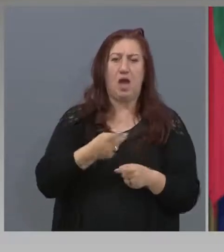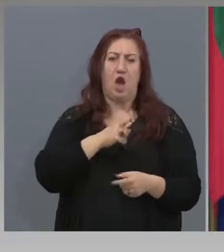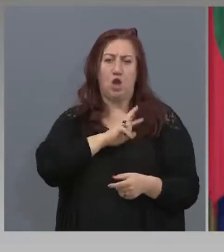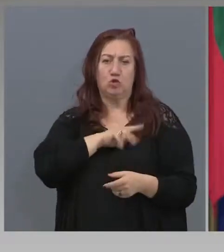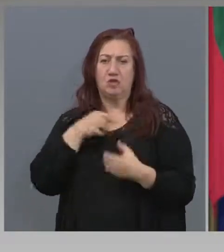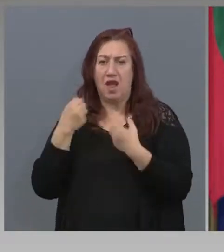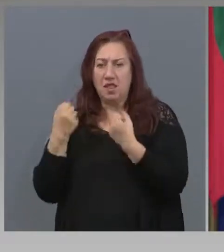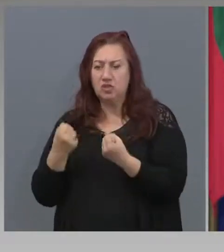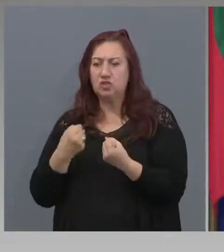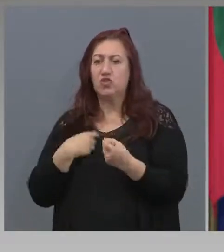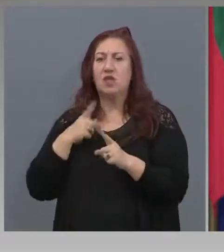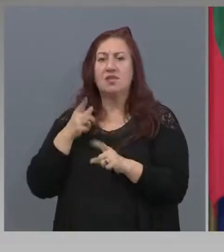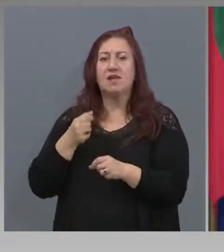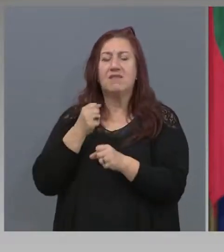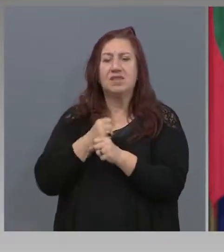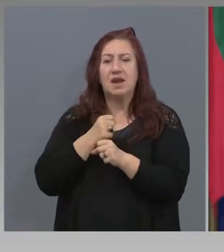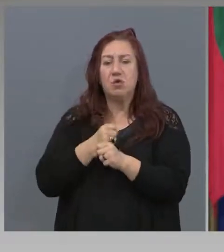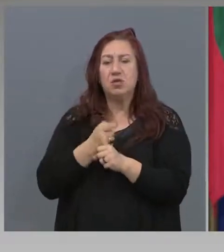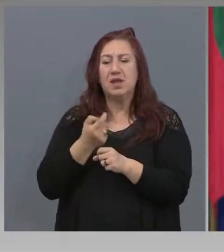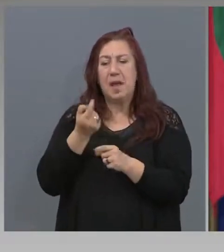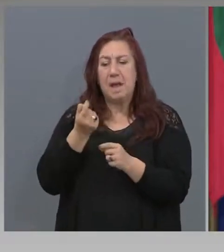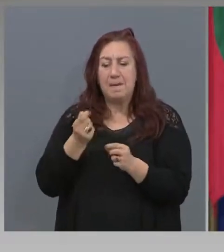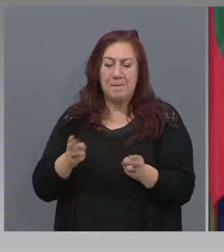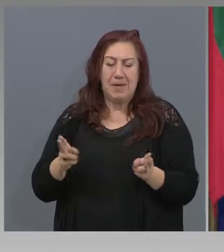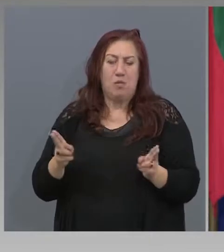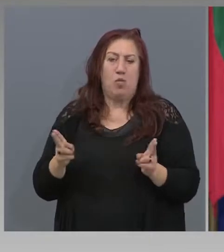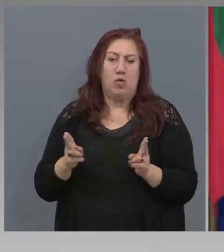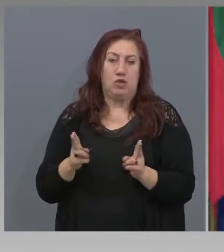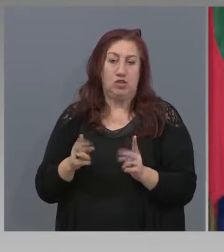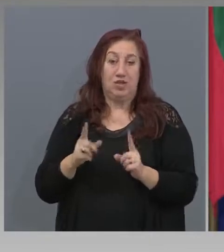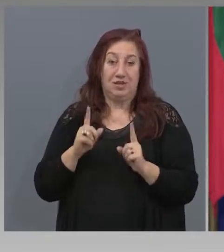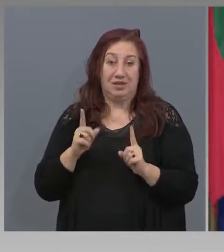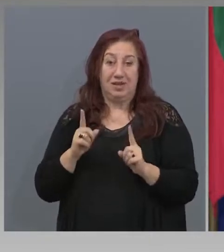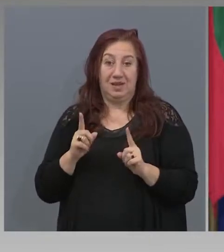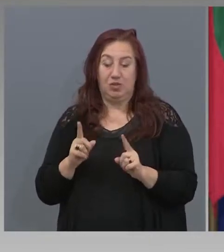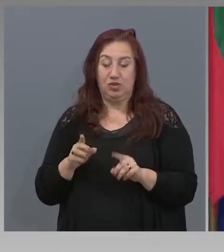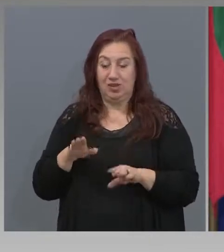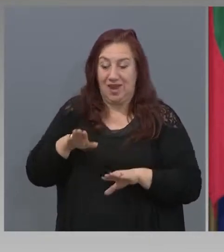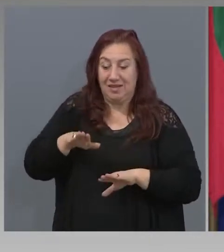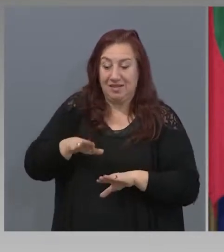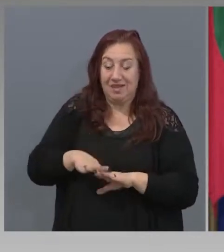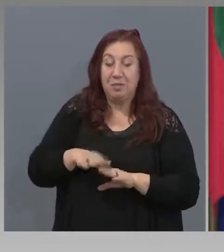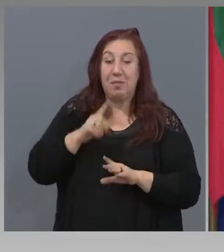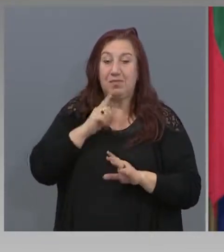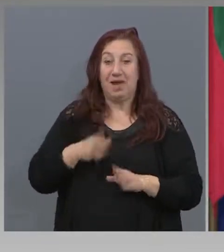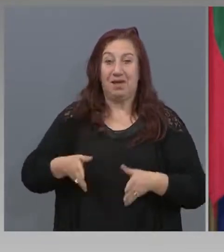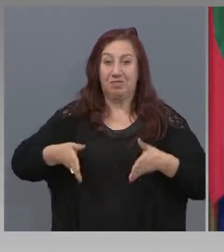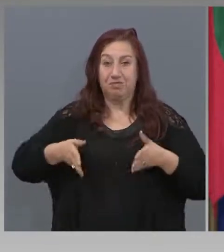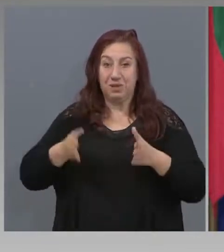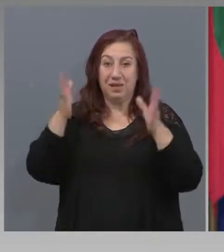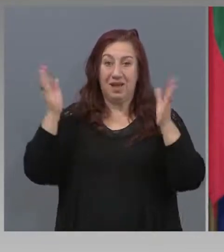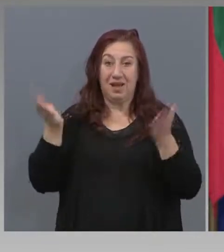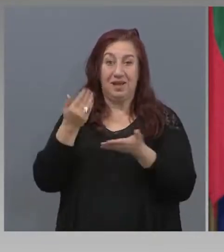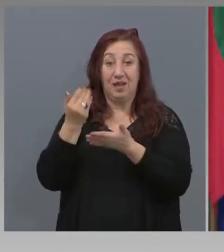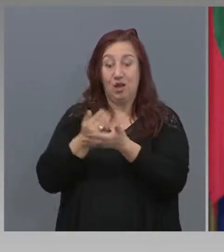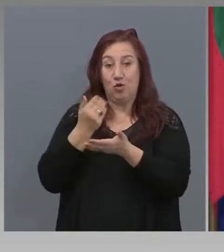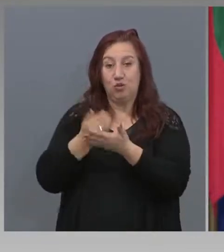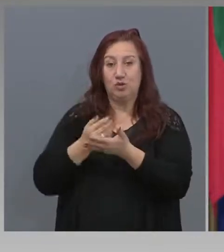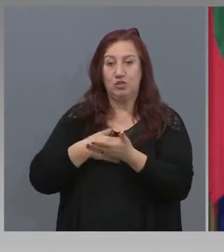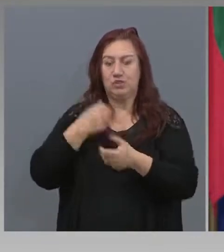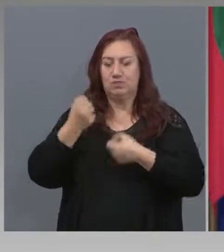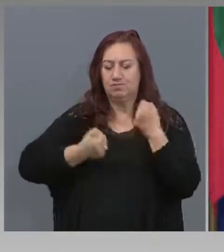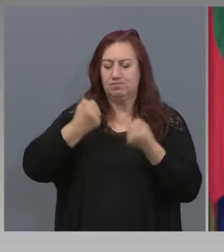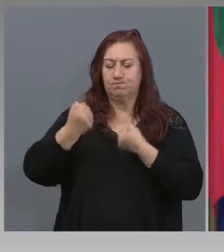следвало да работи с минимум ограничение, за да може да стъпим на пътя на економическото възстановяване. С оговорката, ще бъде